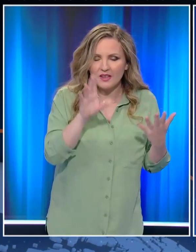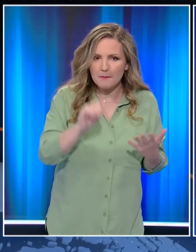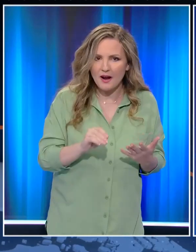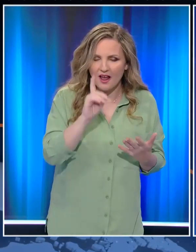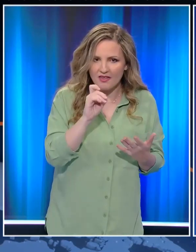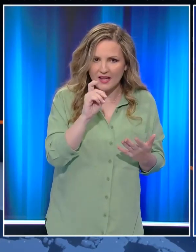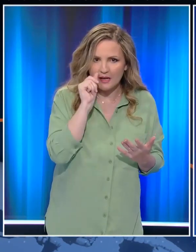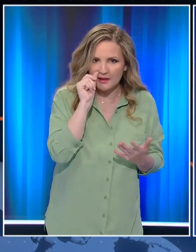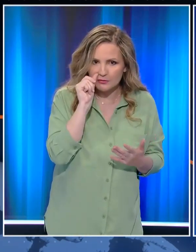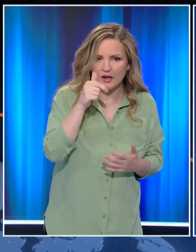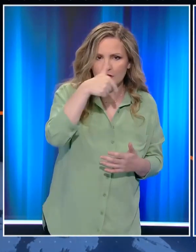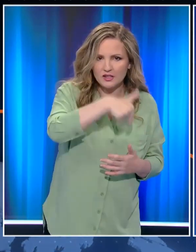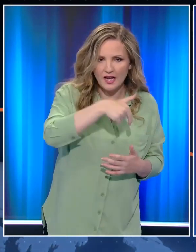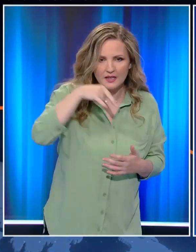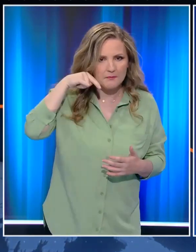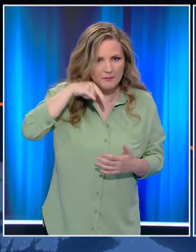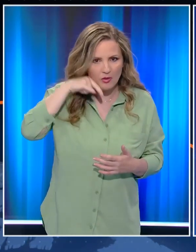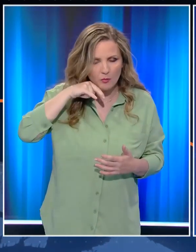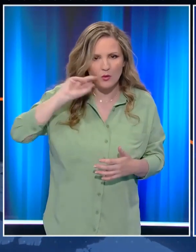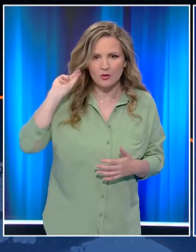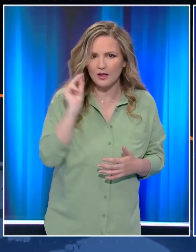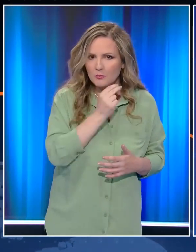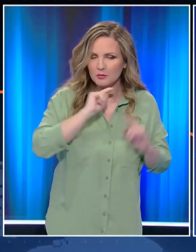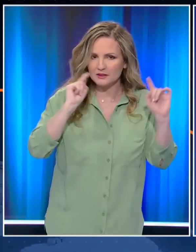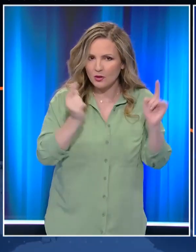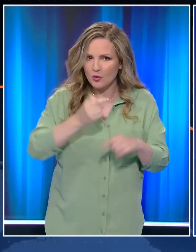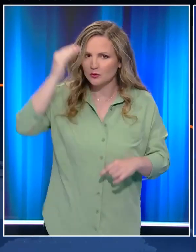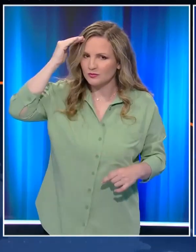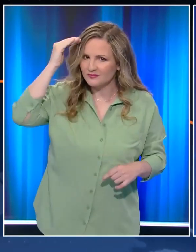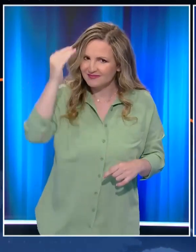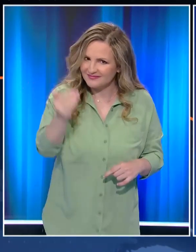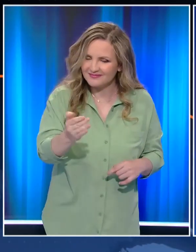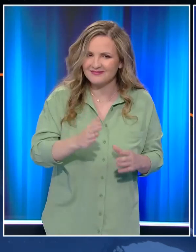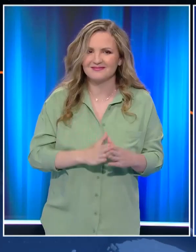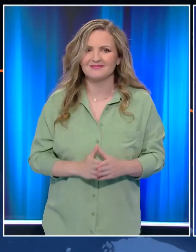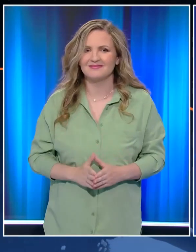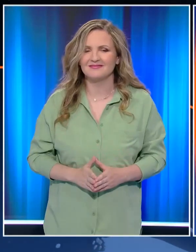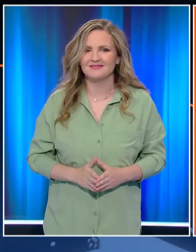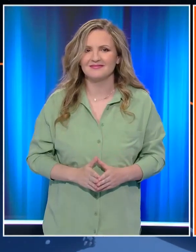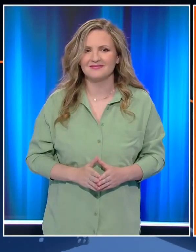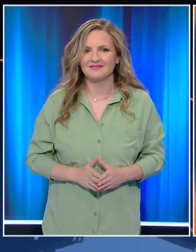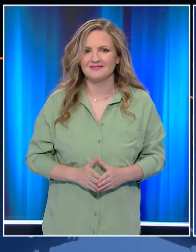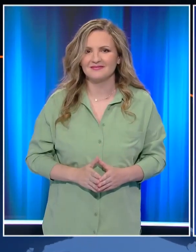κεντρικό δελτίο ειδήσεων του Open στις 7 παρα 10 με το Γιάννη Παπαδόπουλο. Καλό απόγευμα σε όλους.